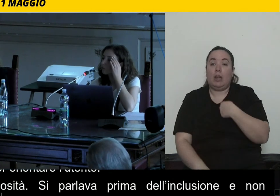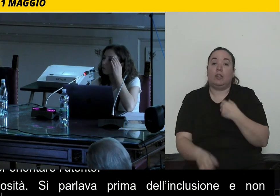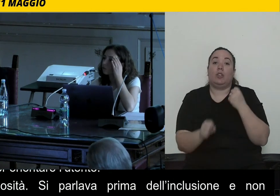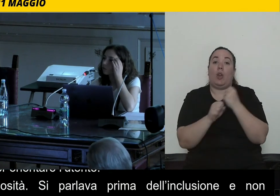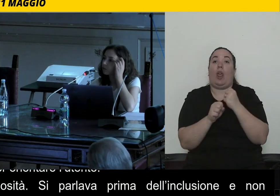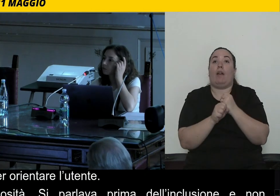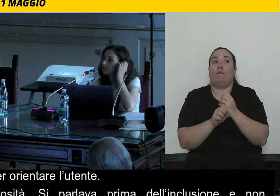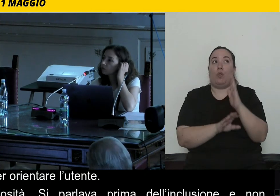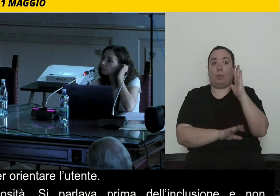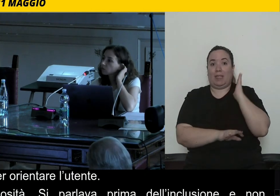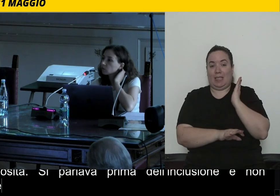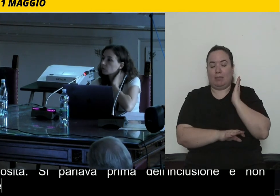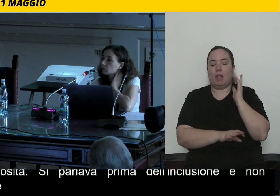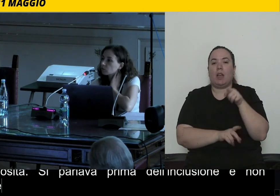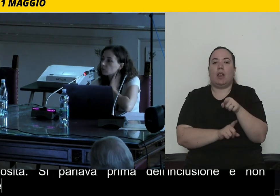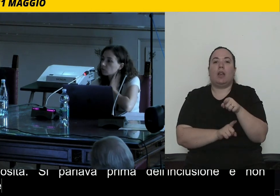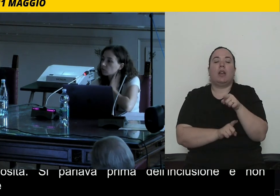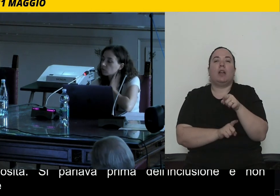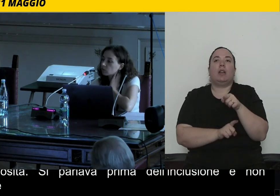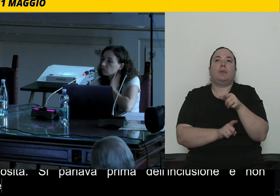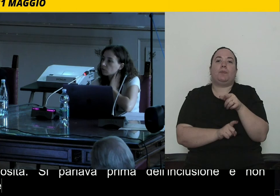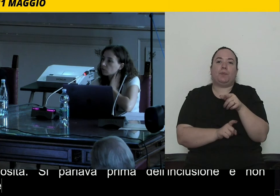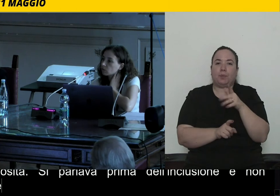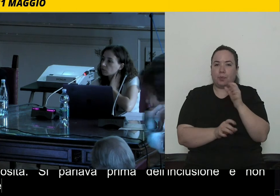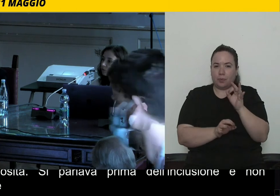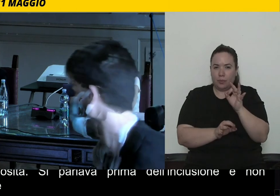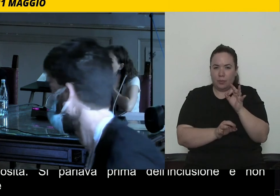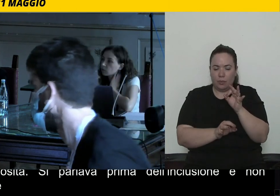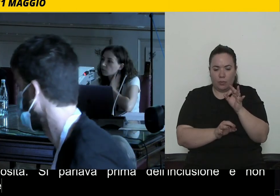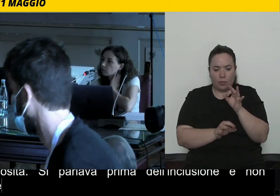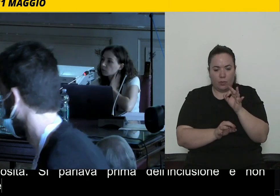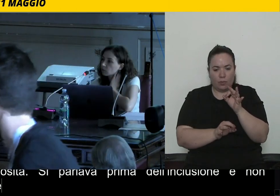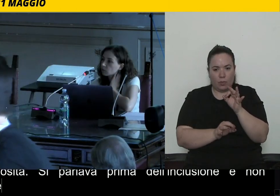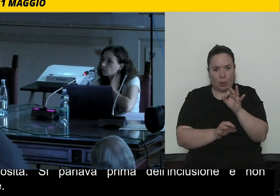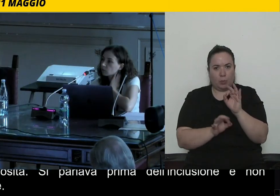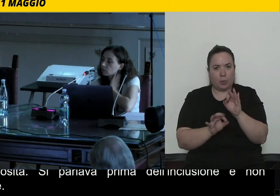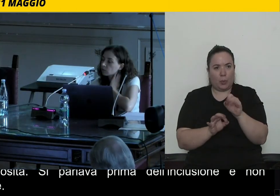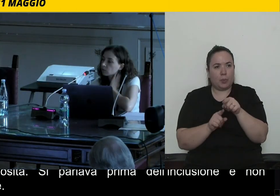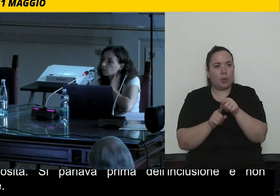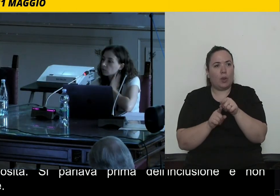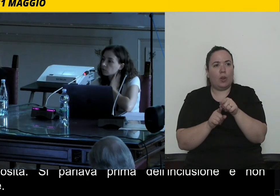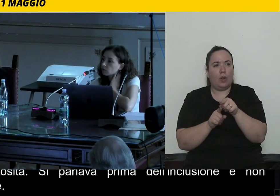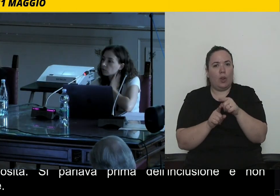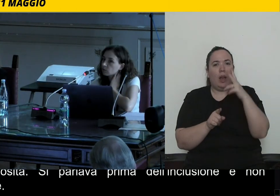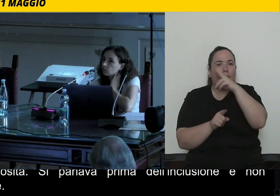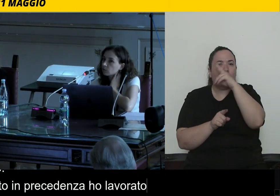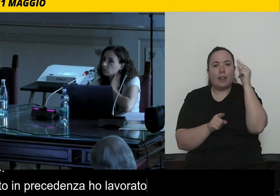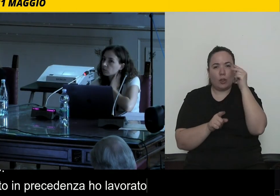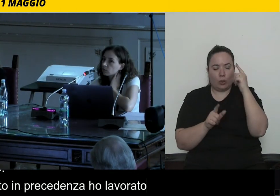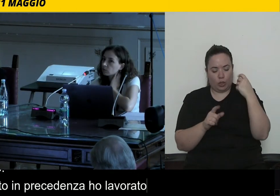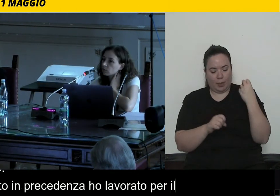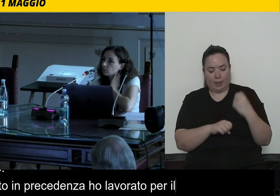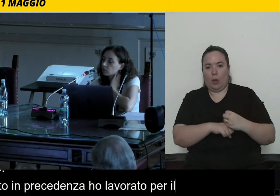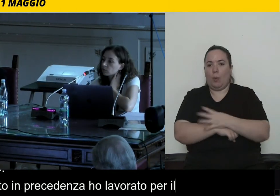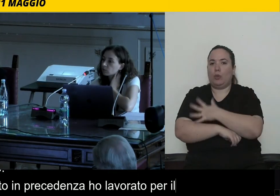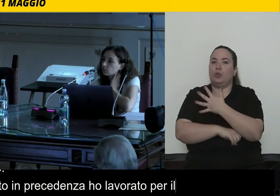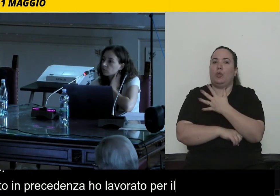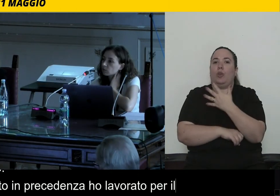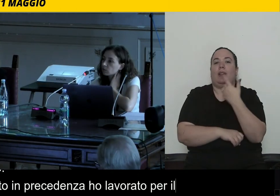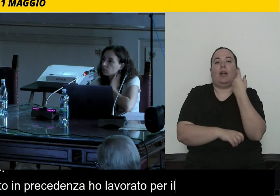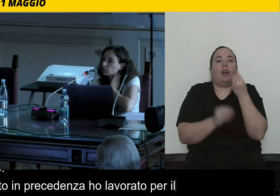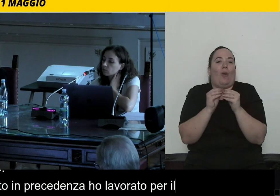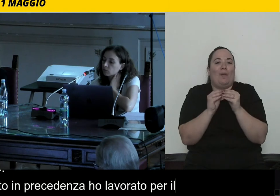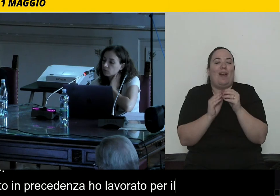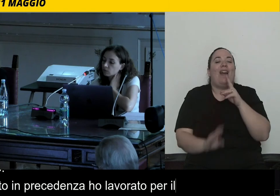in precedenza, ho lavorato per lo speech emotion recognition, quindi il riconoscimento delle emozioni attraverso la voce, e